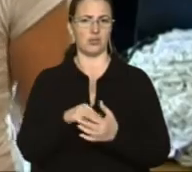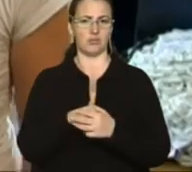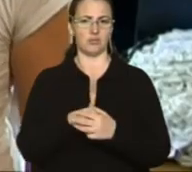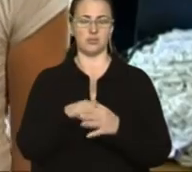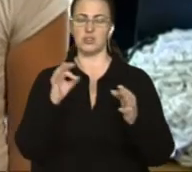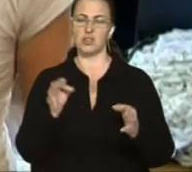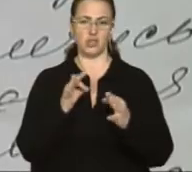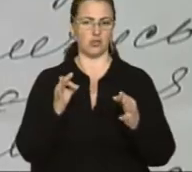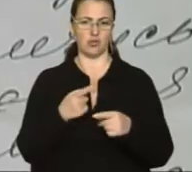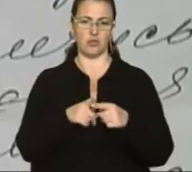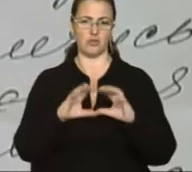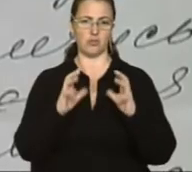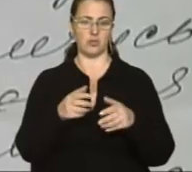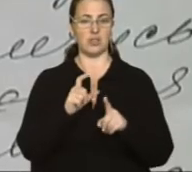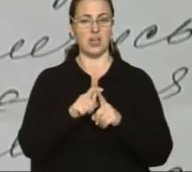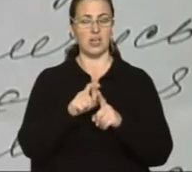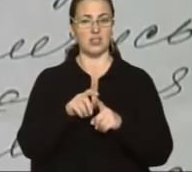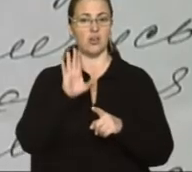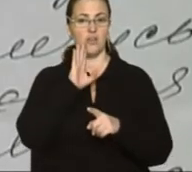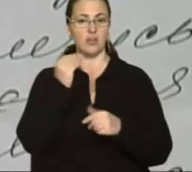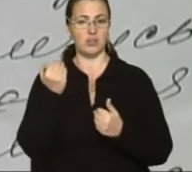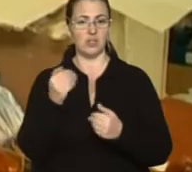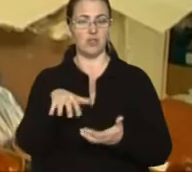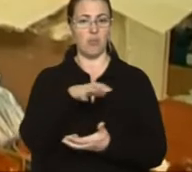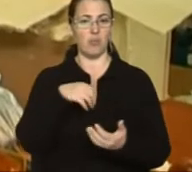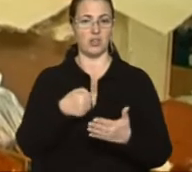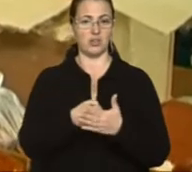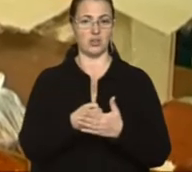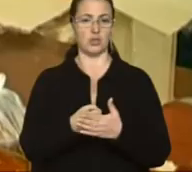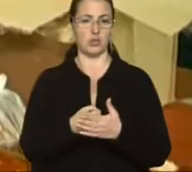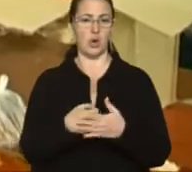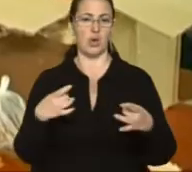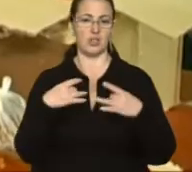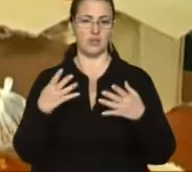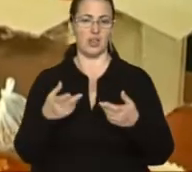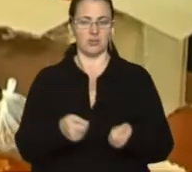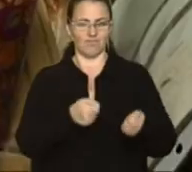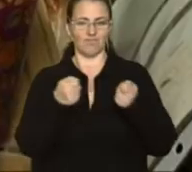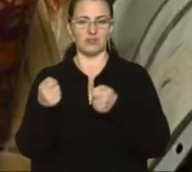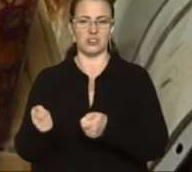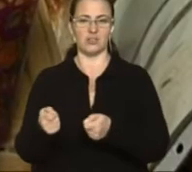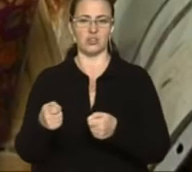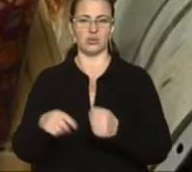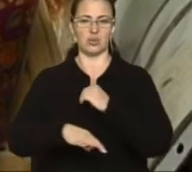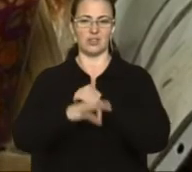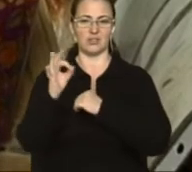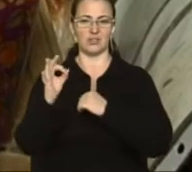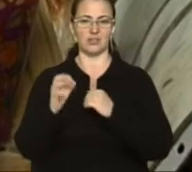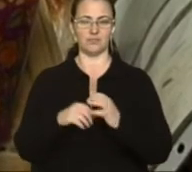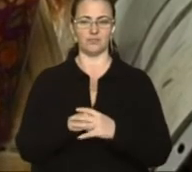нічого в цьому світі. За словами Олександри Мирош, паски до Великодня будуть на Сході. Ірина Ферин, Анатолій Киричук, ЮАЛЬВІВ.